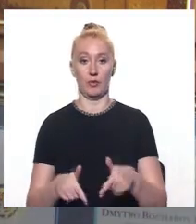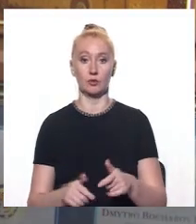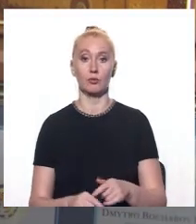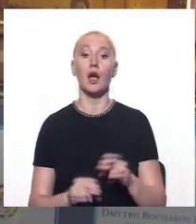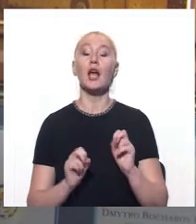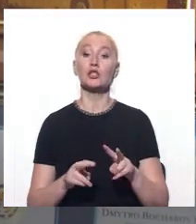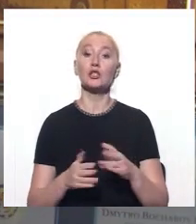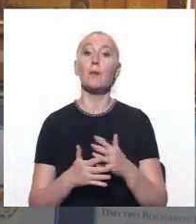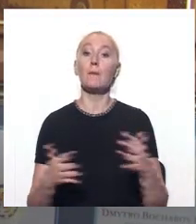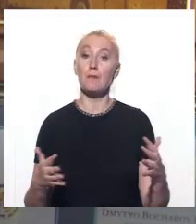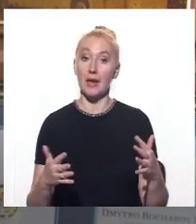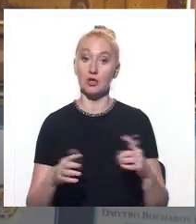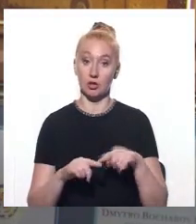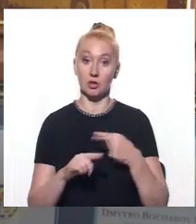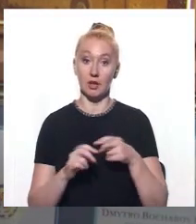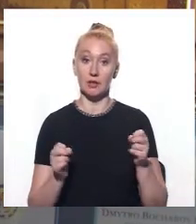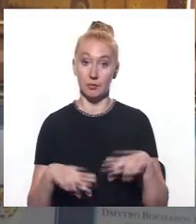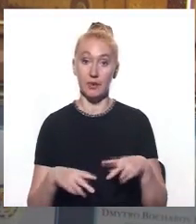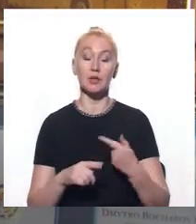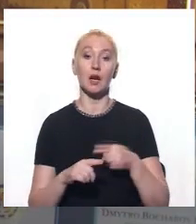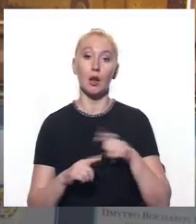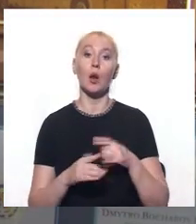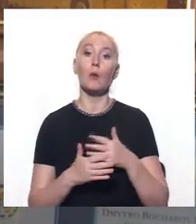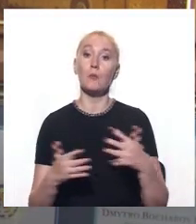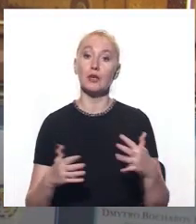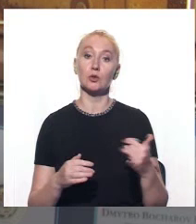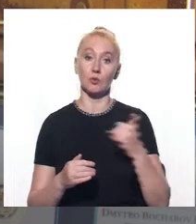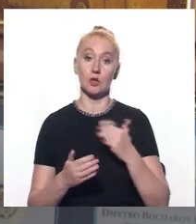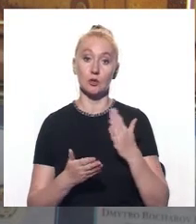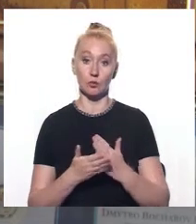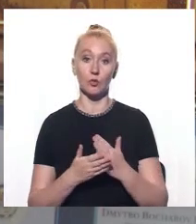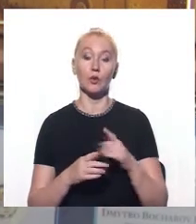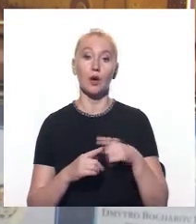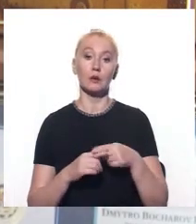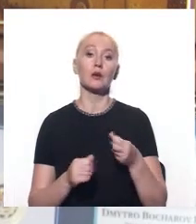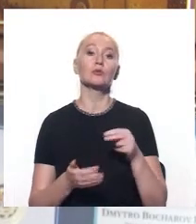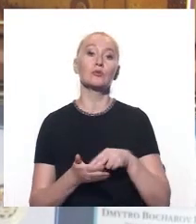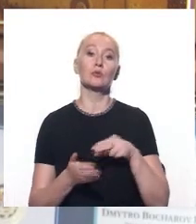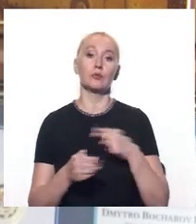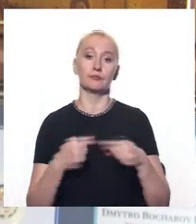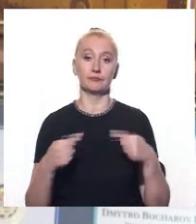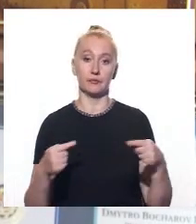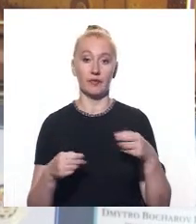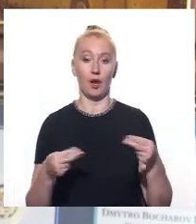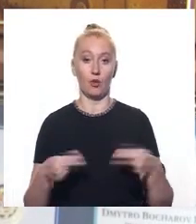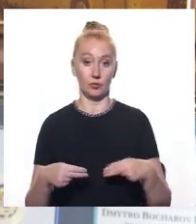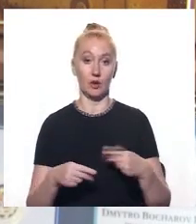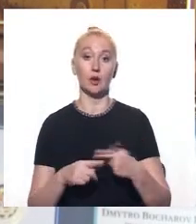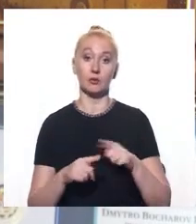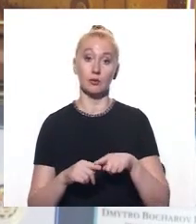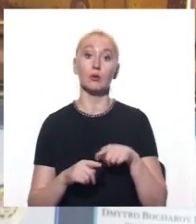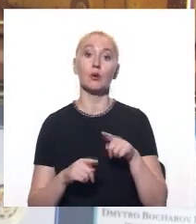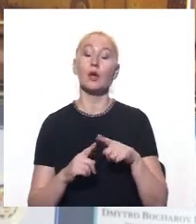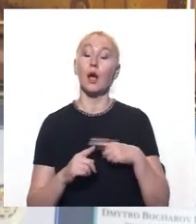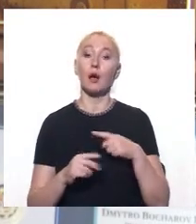більше у вас неіндикованих спеціальностей, тим більше буде у вас індикативна вартість навчання на контракті. Причому я